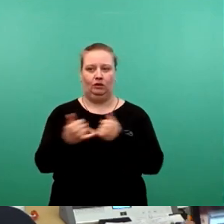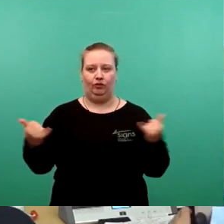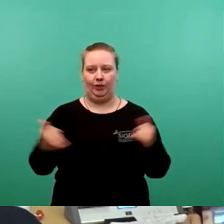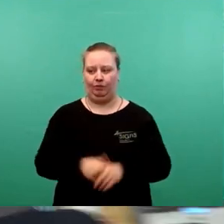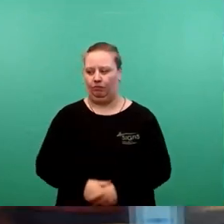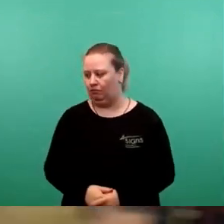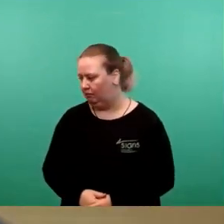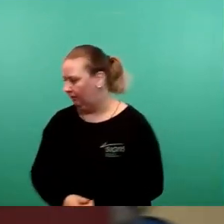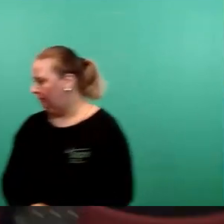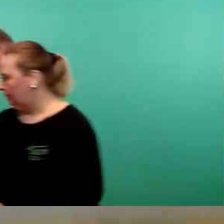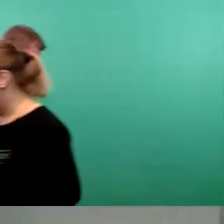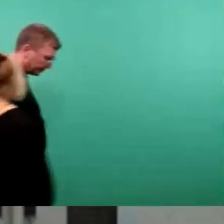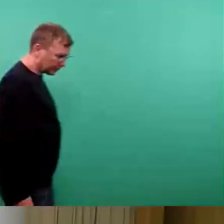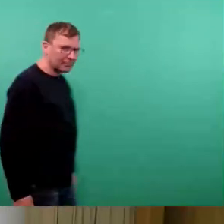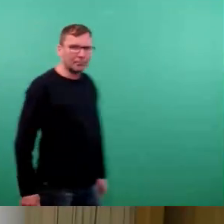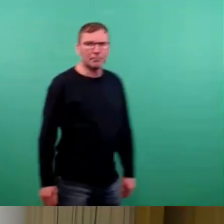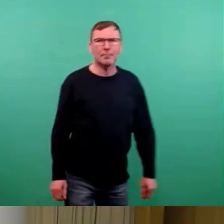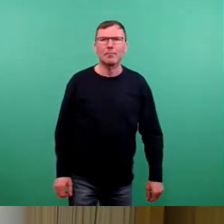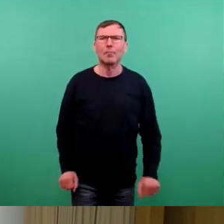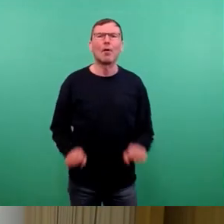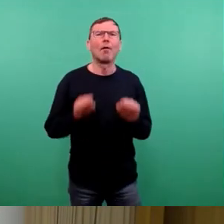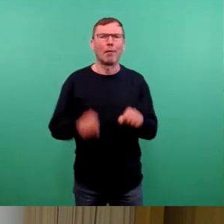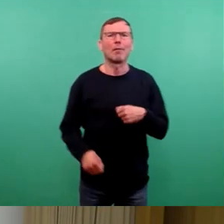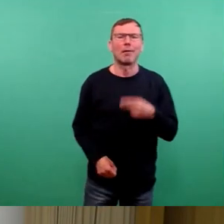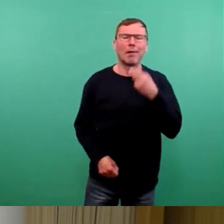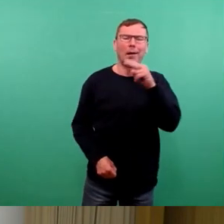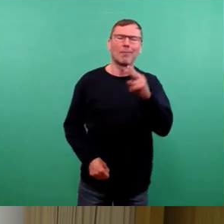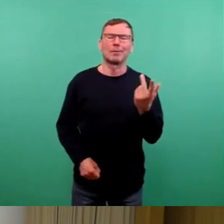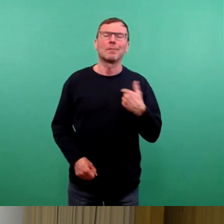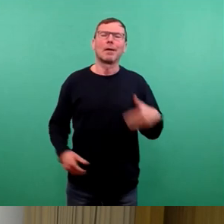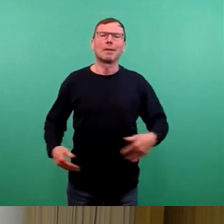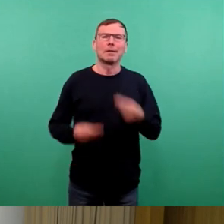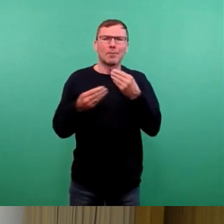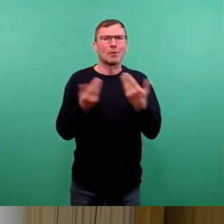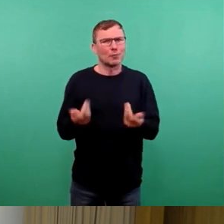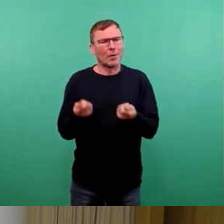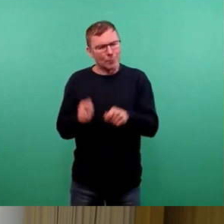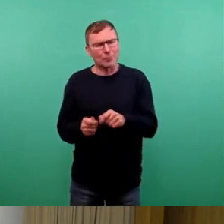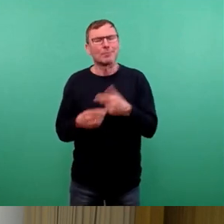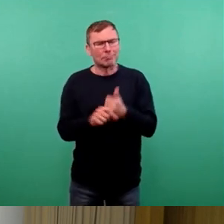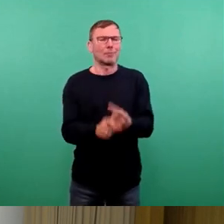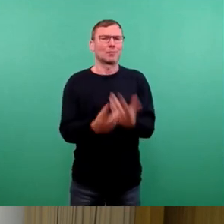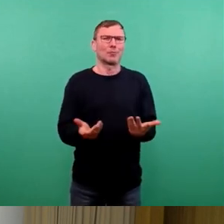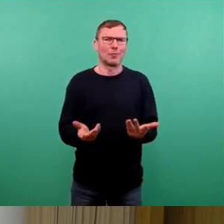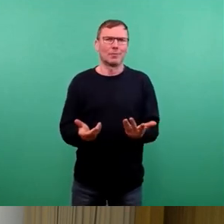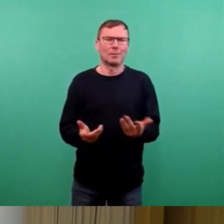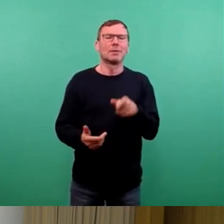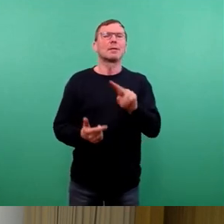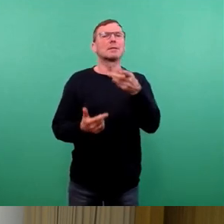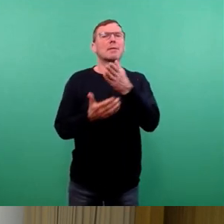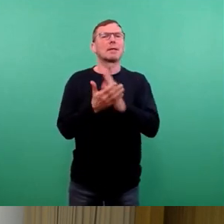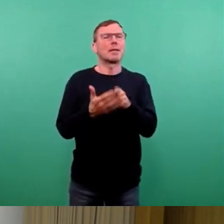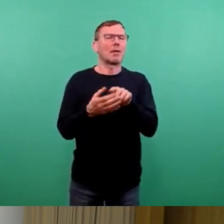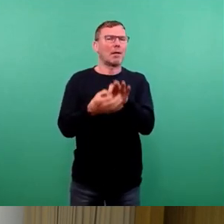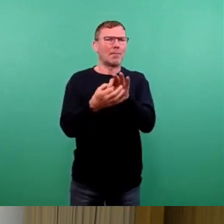Kann ich Ihnen letztendlich beantworten, wenn wir es durch die Dienstberatung verabschiedet haben. Aber zunächst ist, und davon ist ja auch der zweite Teil ein bisschen abhängig,